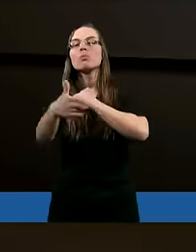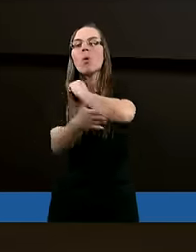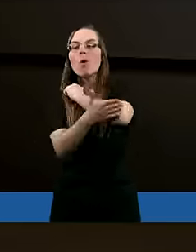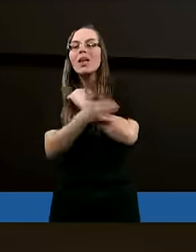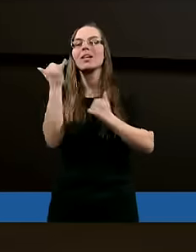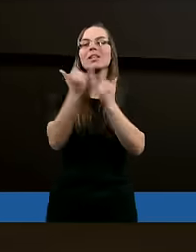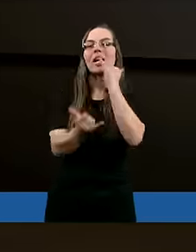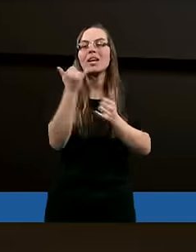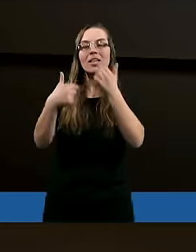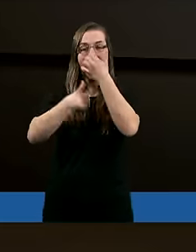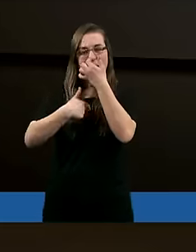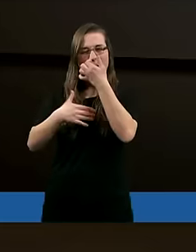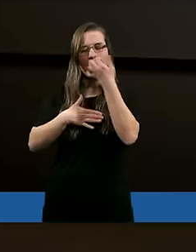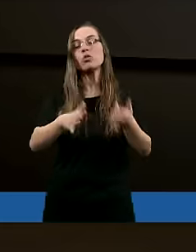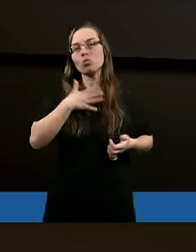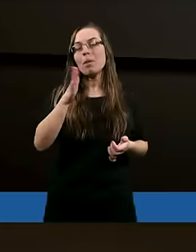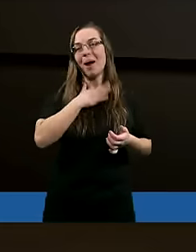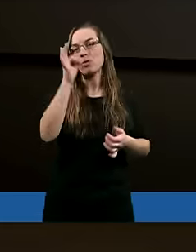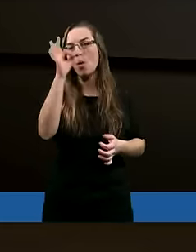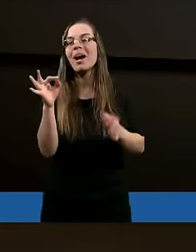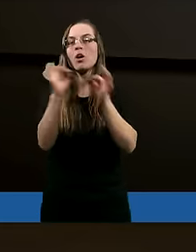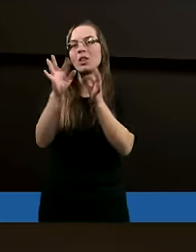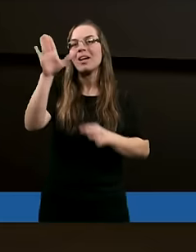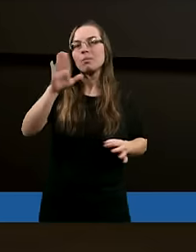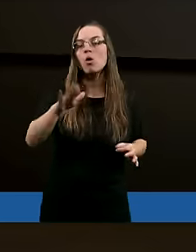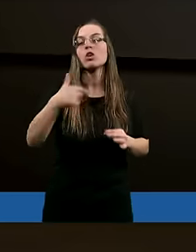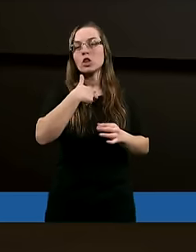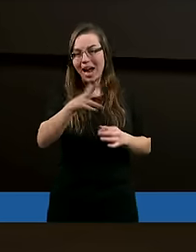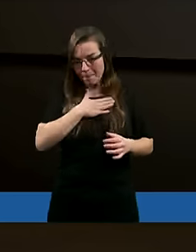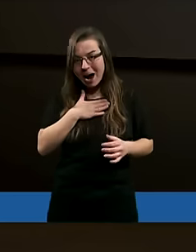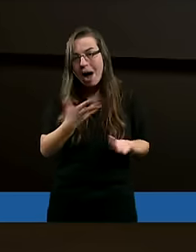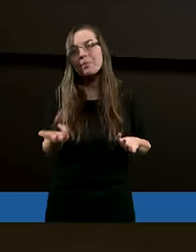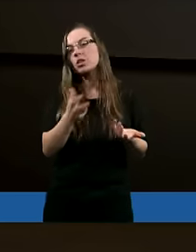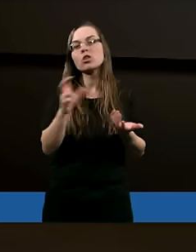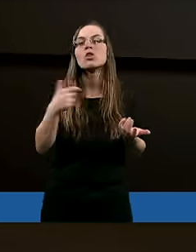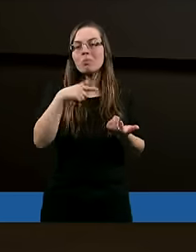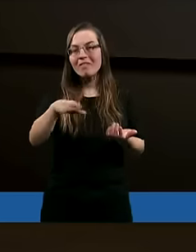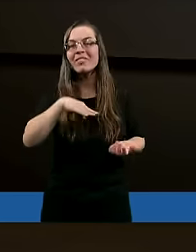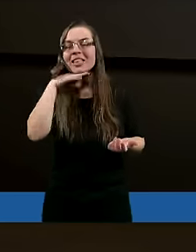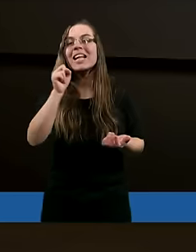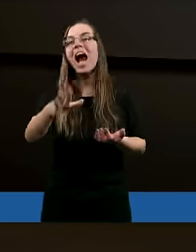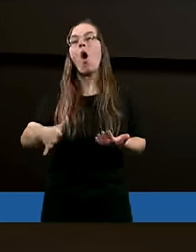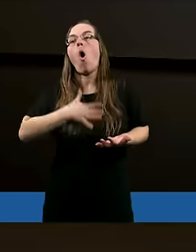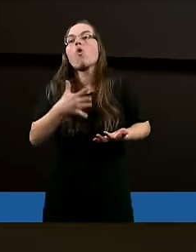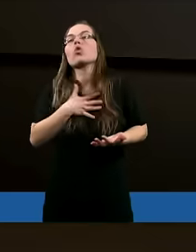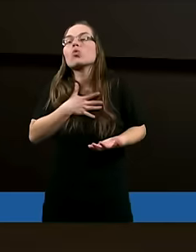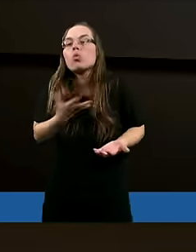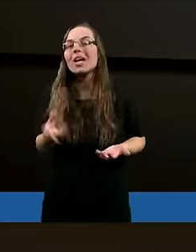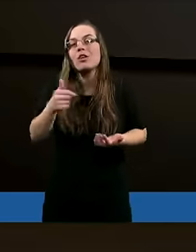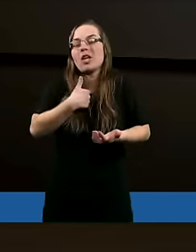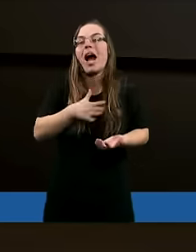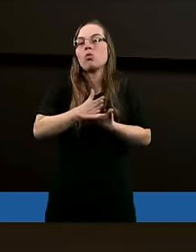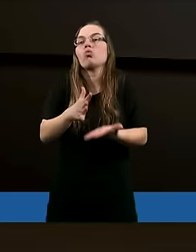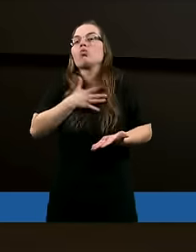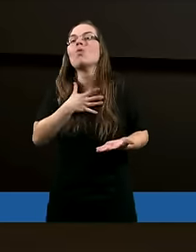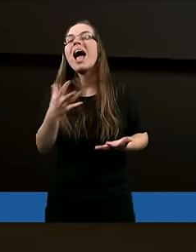Jeżeli ja czuję, że mam dobrą relację z Bogiem, to ja ją mam? Czy wystarczy takie uczucie, że ja się czuję